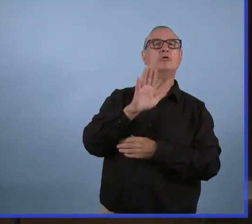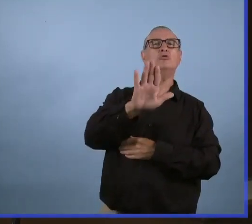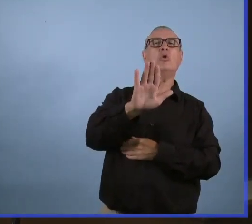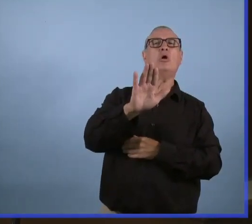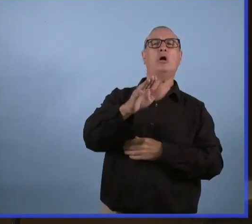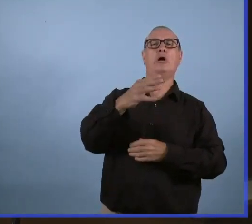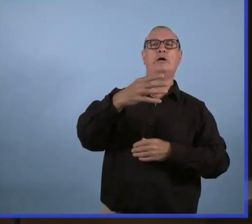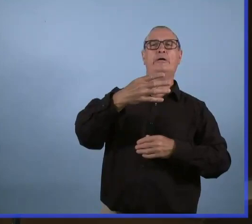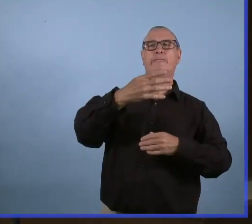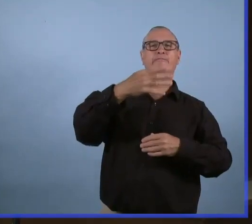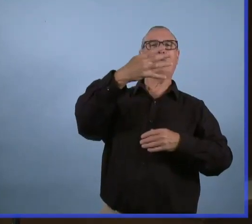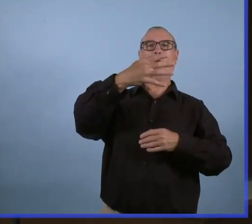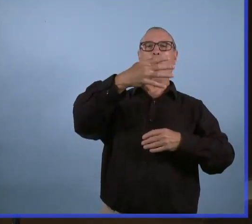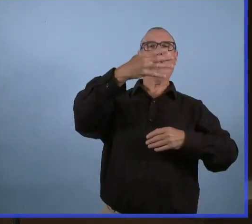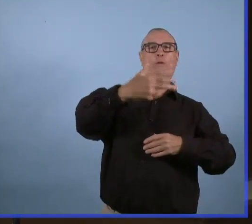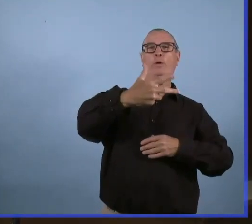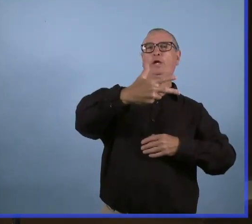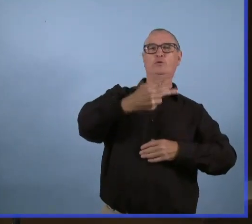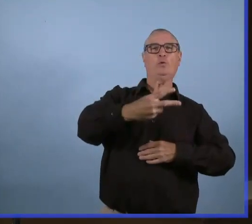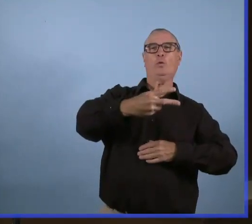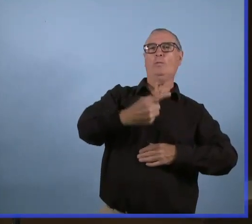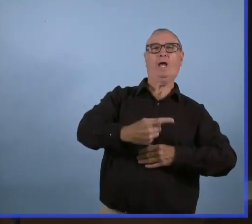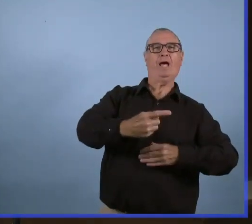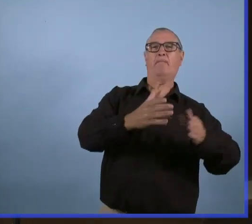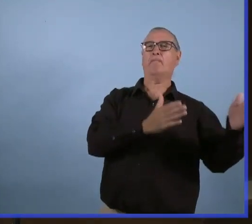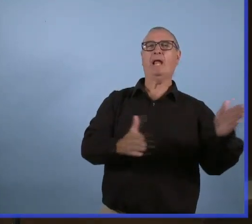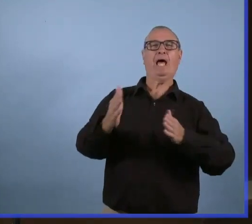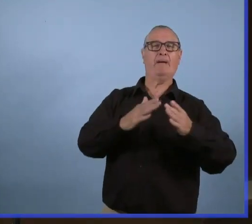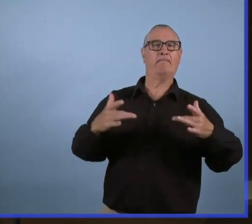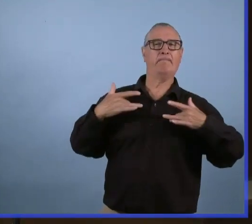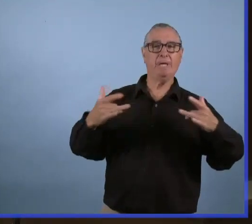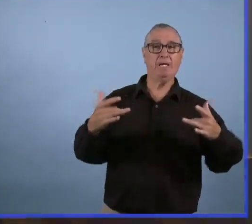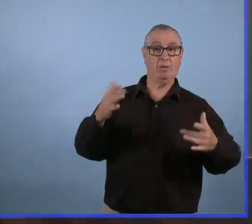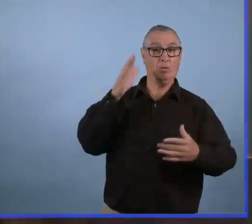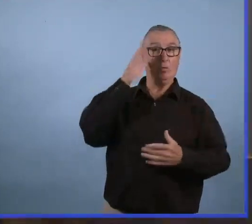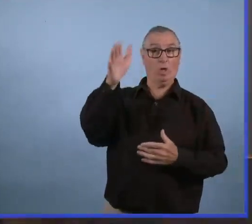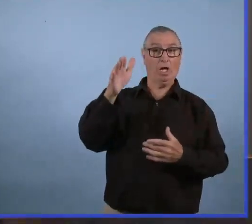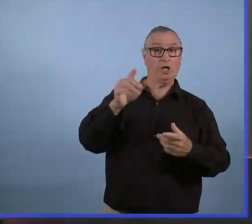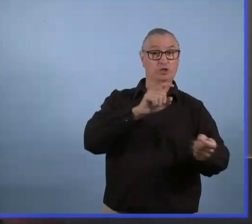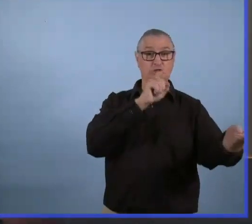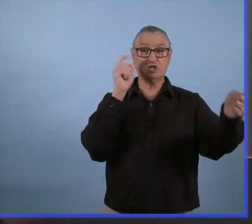si on arrive à 25% comme c'est indiqué dans le plan 4, 3, 2, 1?